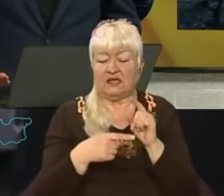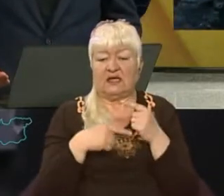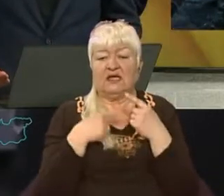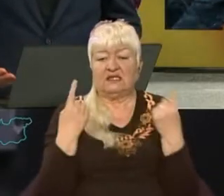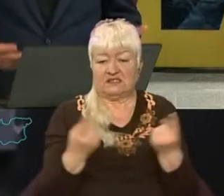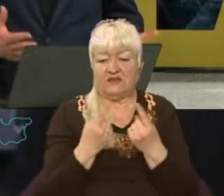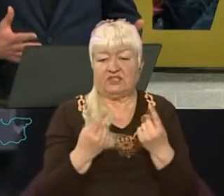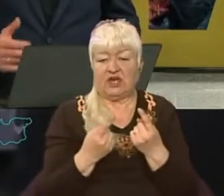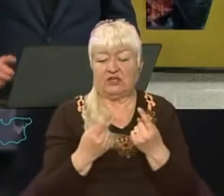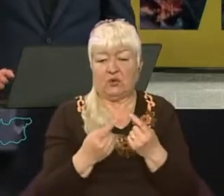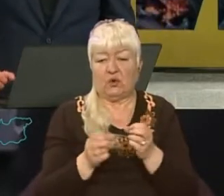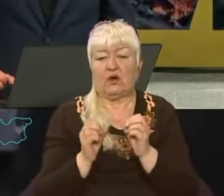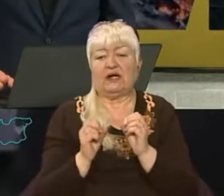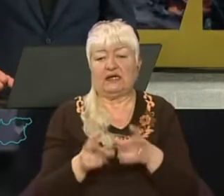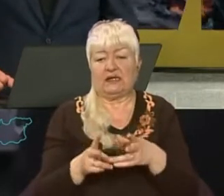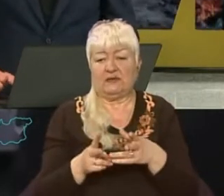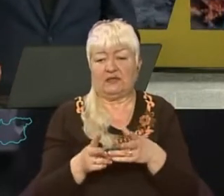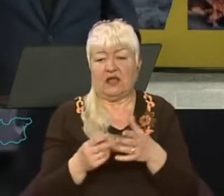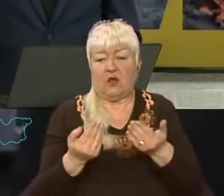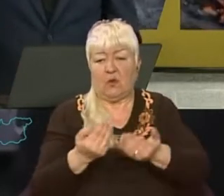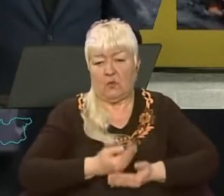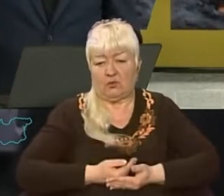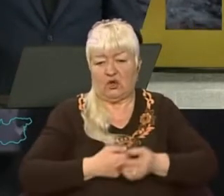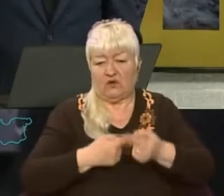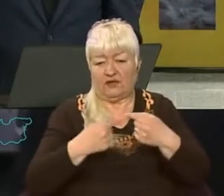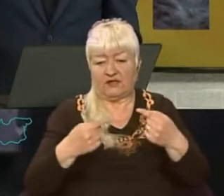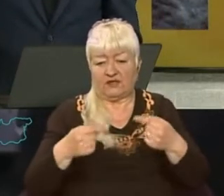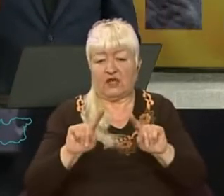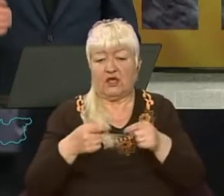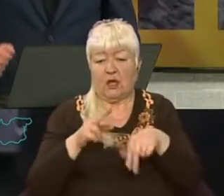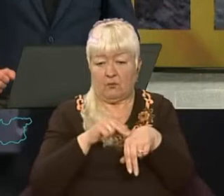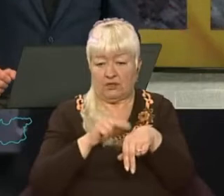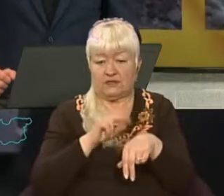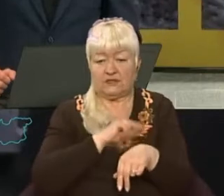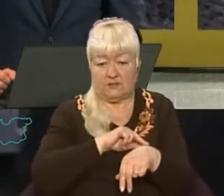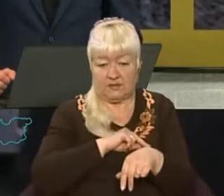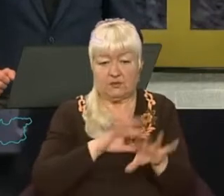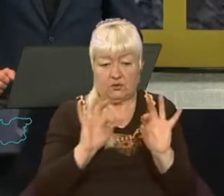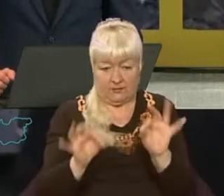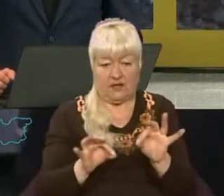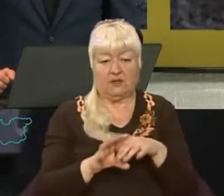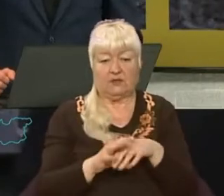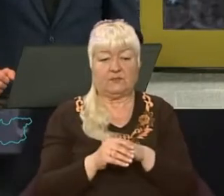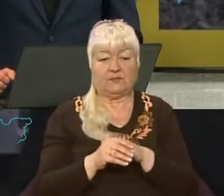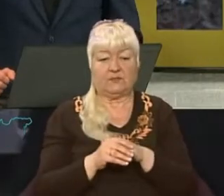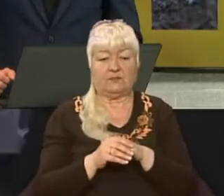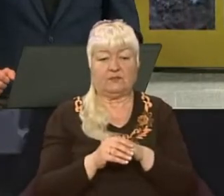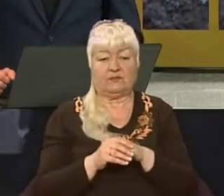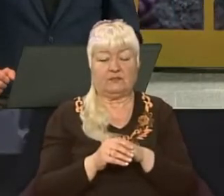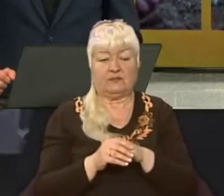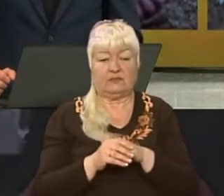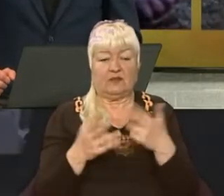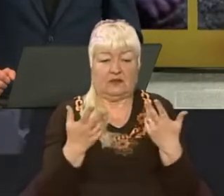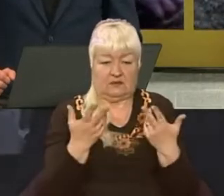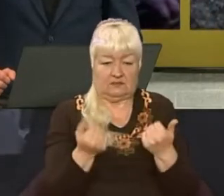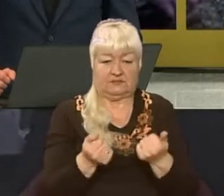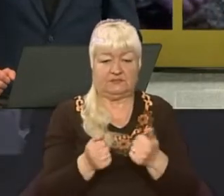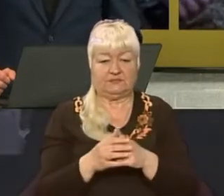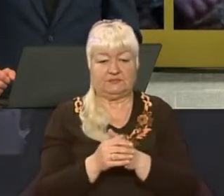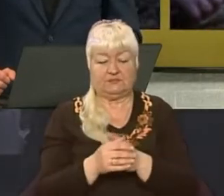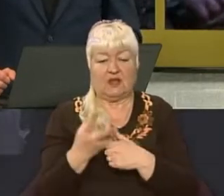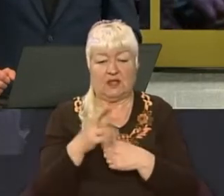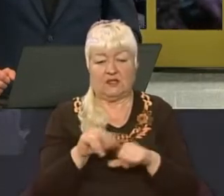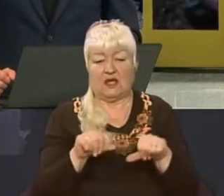звичайного криміналу, звичайних побутових речей, тому що поліція працює, правильно? Абсолютно. І